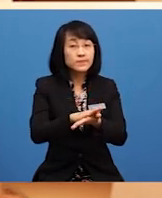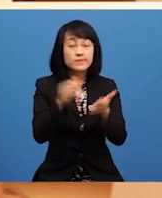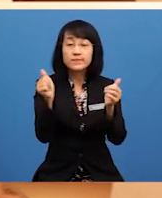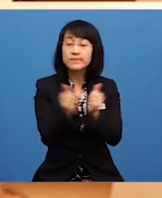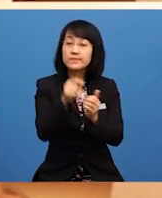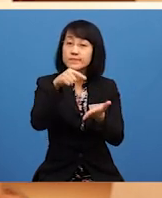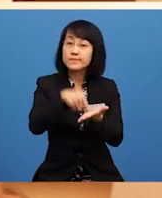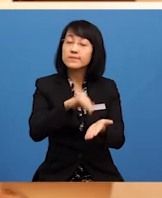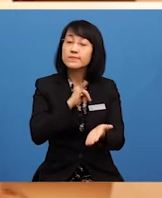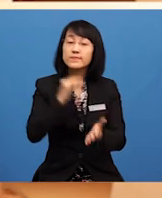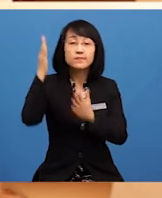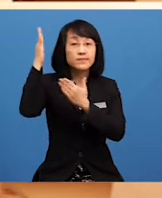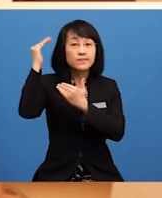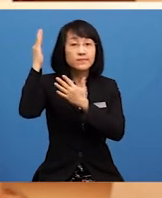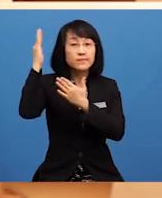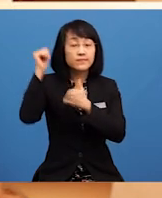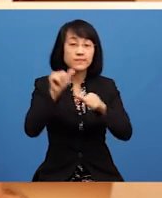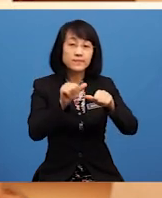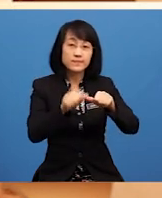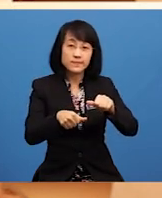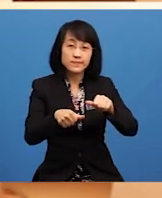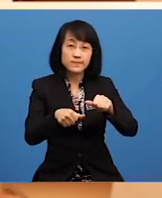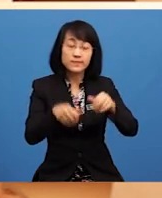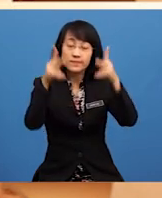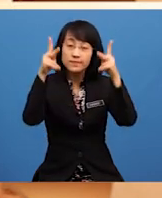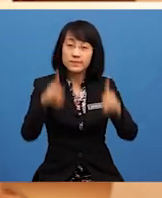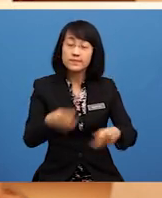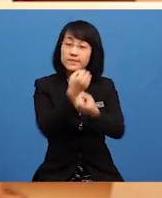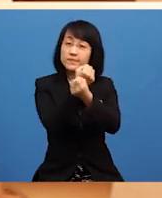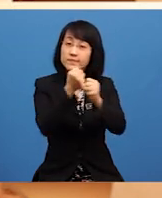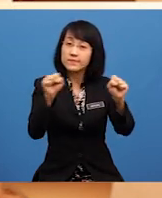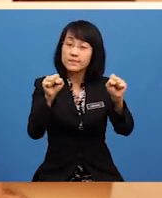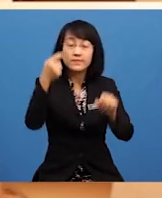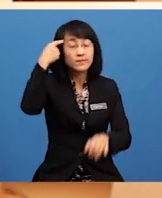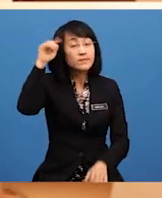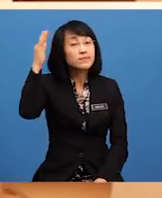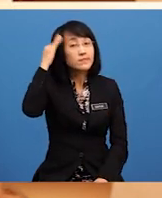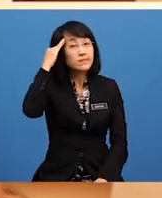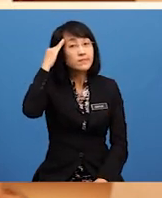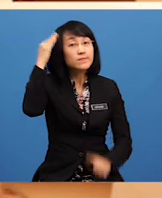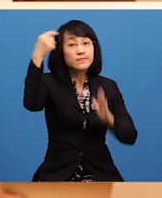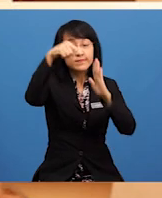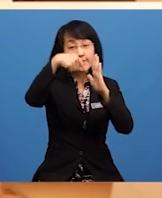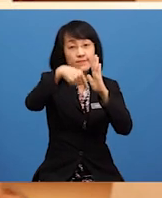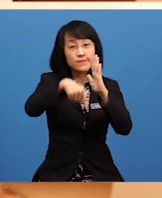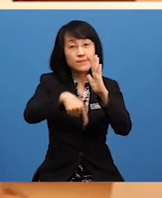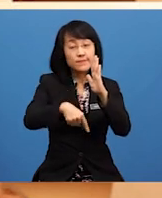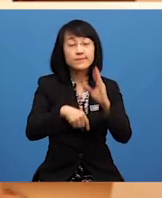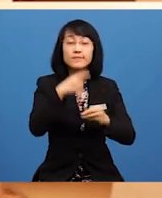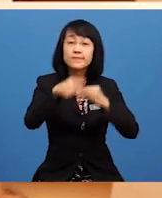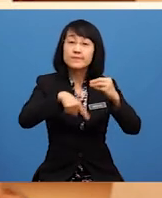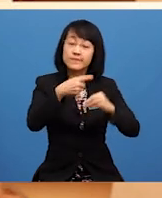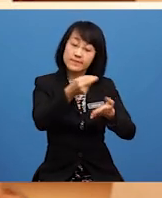saya berharap agar pelajar sudah bersedia untuk mengetahui dengan lebih lanjut tentang